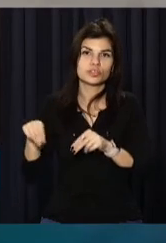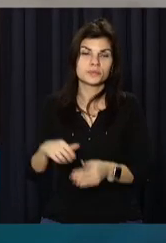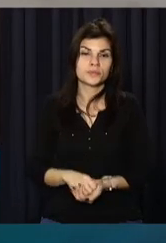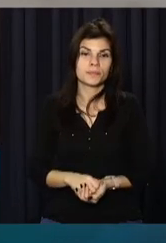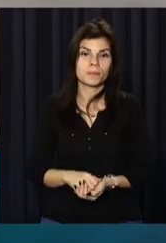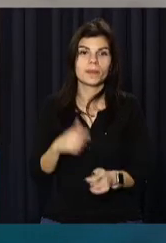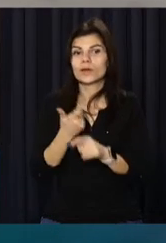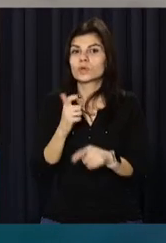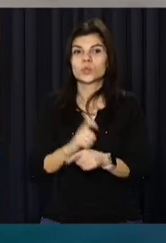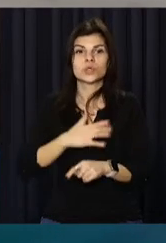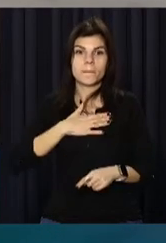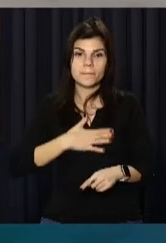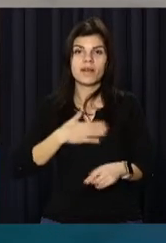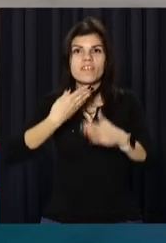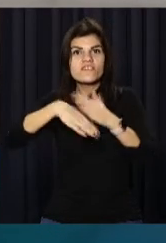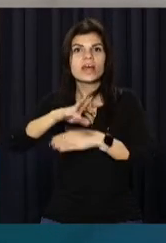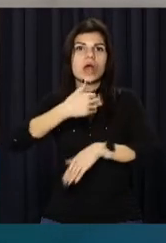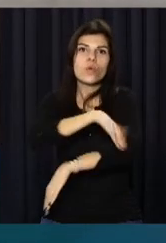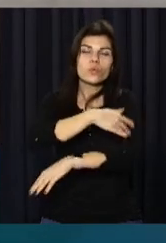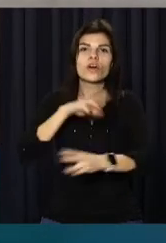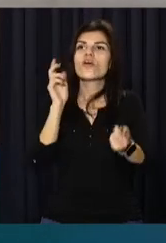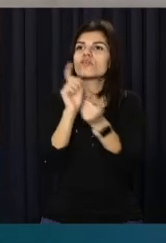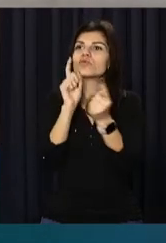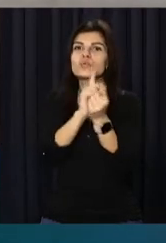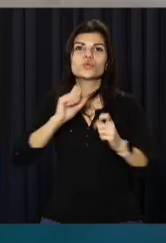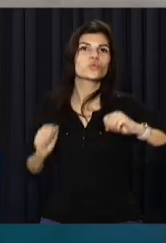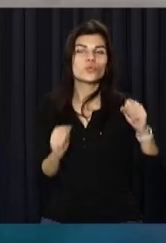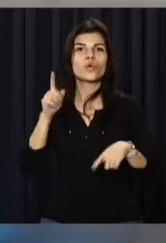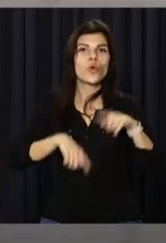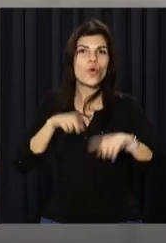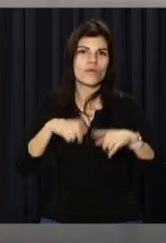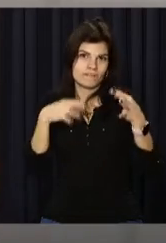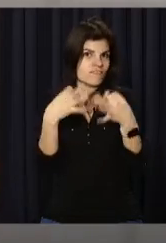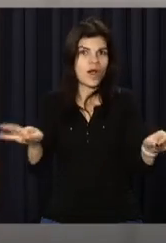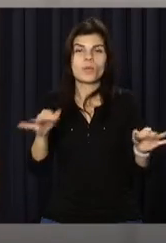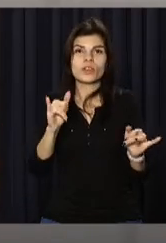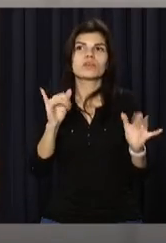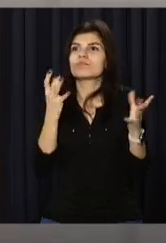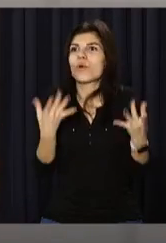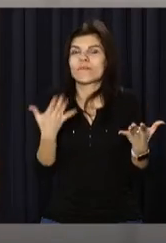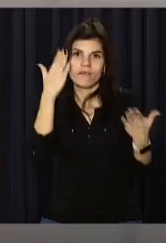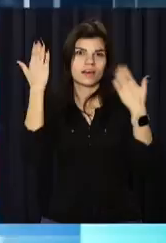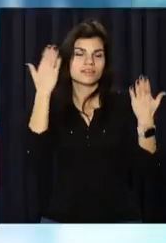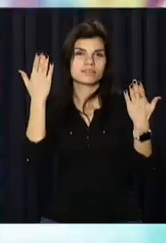Це дуже приємно. Вийти на вулицю, зустрітися з усіма друзями, родиною та просто повеселитися.